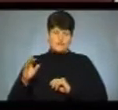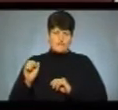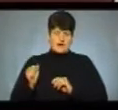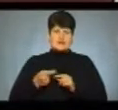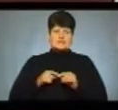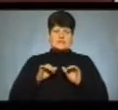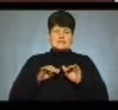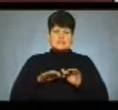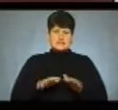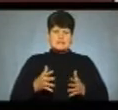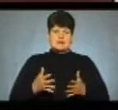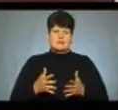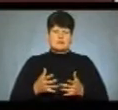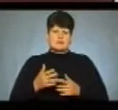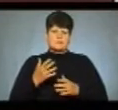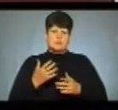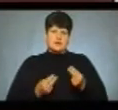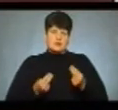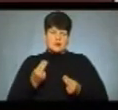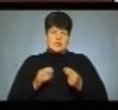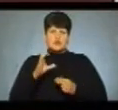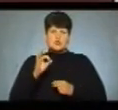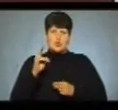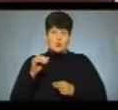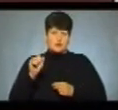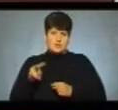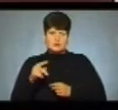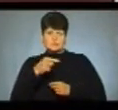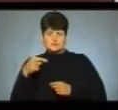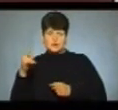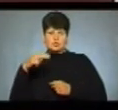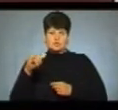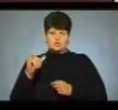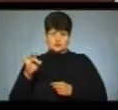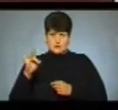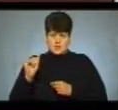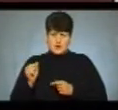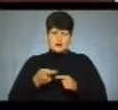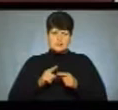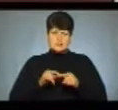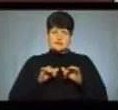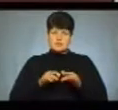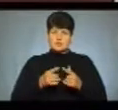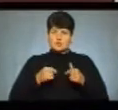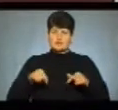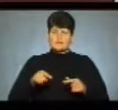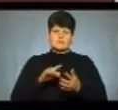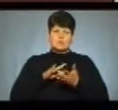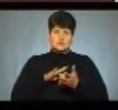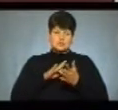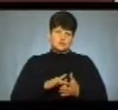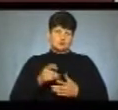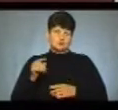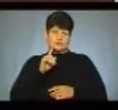всеукраїнської дитячо-юнацької військово-патріотичної гри «Сокіл Джура». Організував захід обласний центр туризму, краєзнавства, спорту та екскурсій учнівської